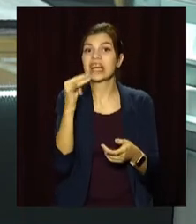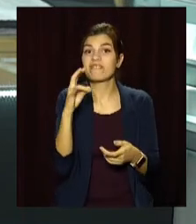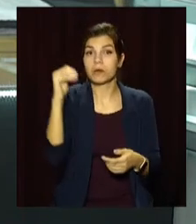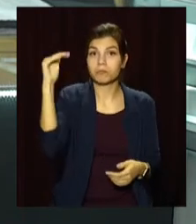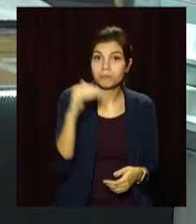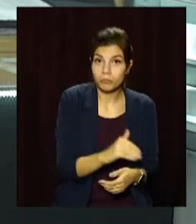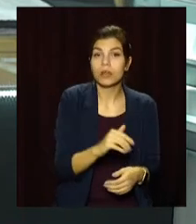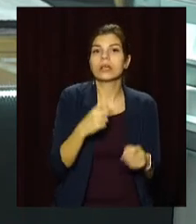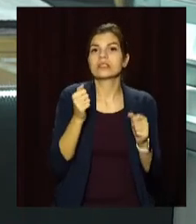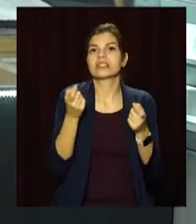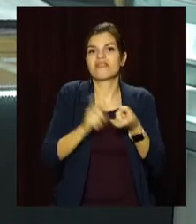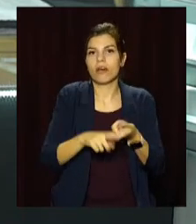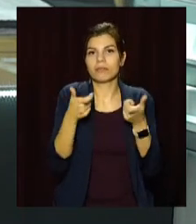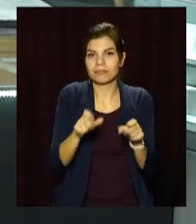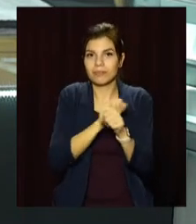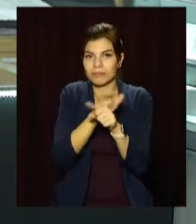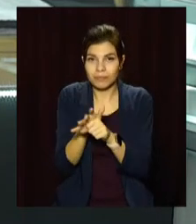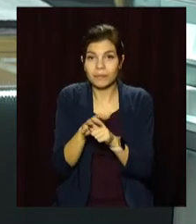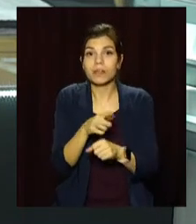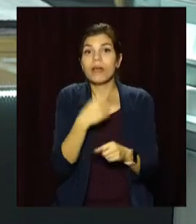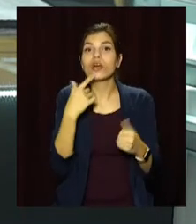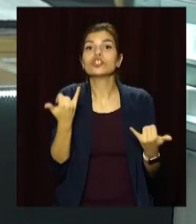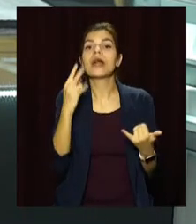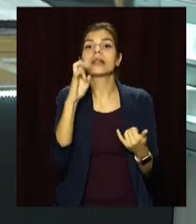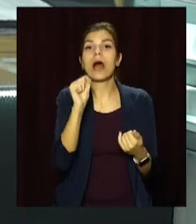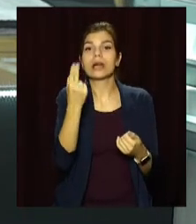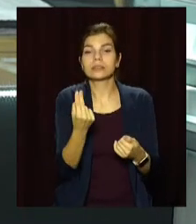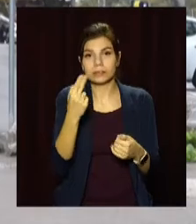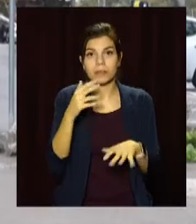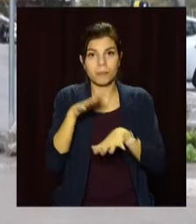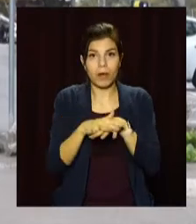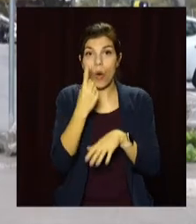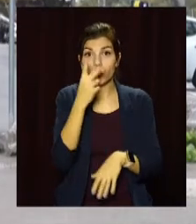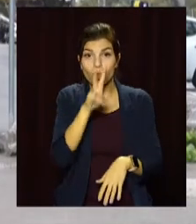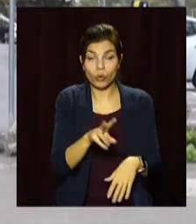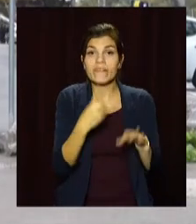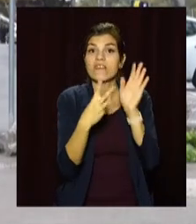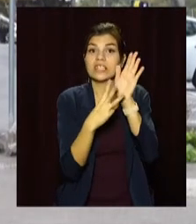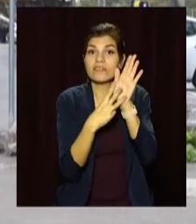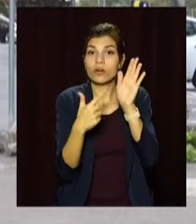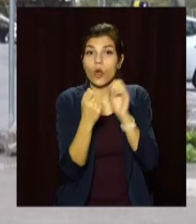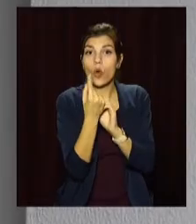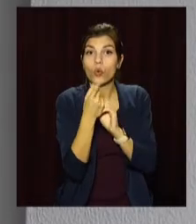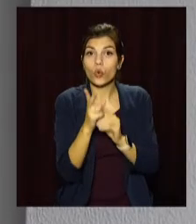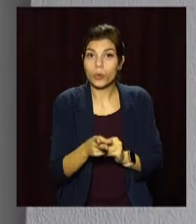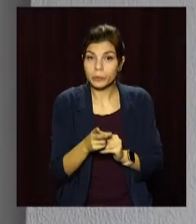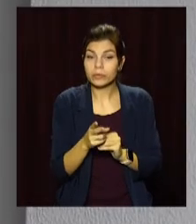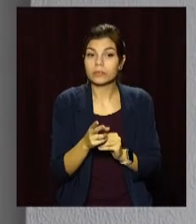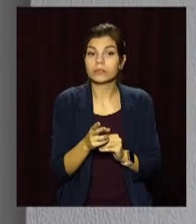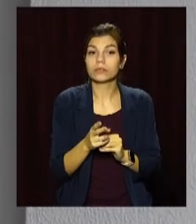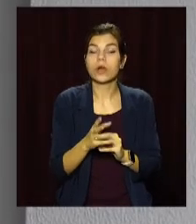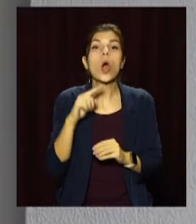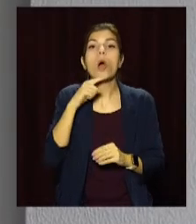Про це кажуть у НАБУ. За сьогоднішнім курсом, який встановив Нацбанк, один долар вартує 28 гривень 11 копійок.